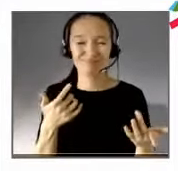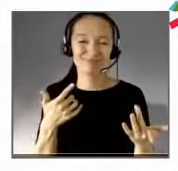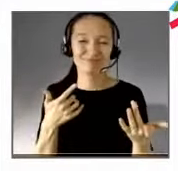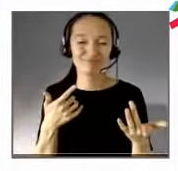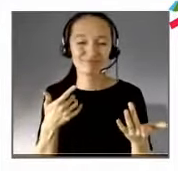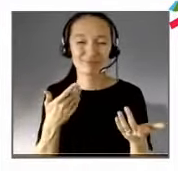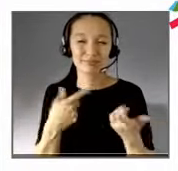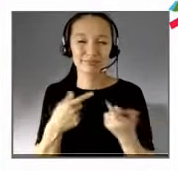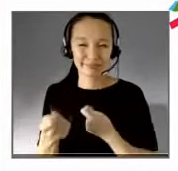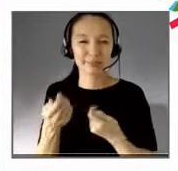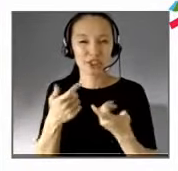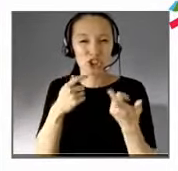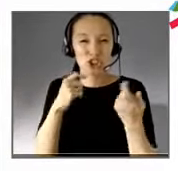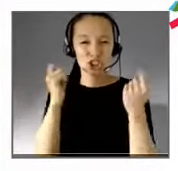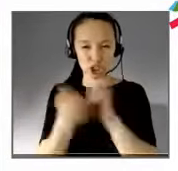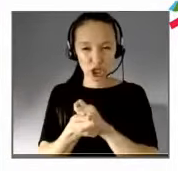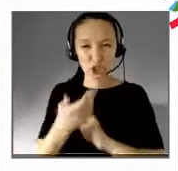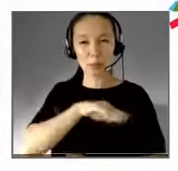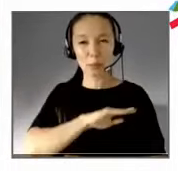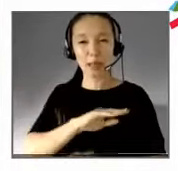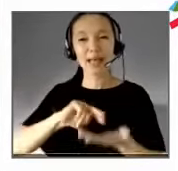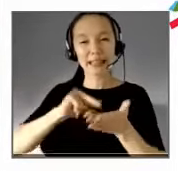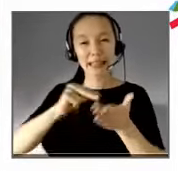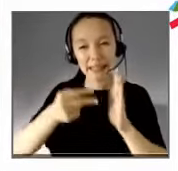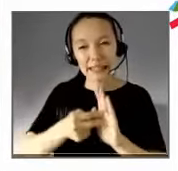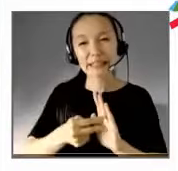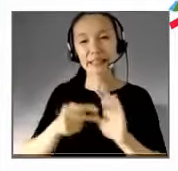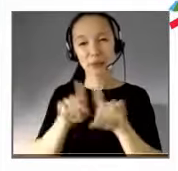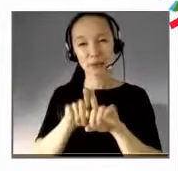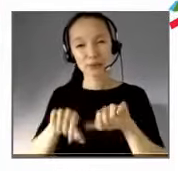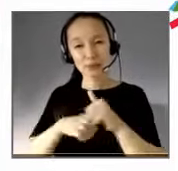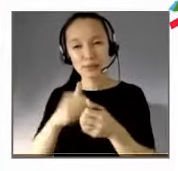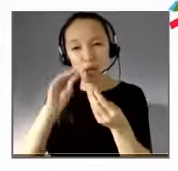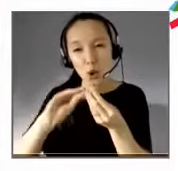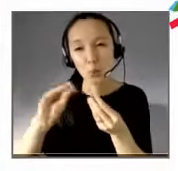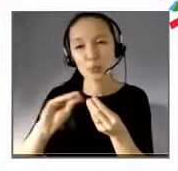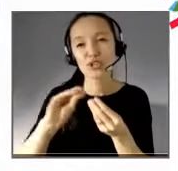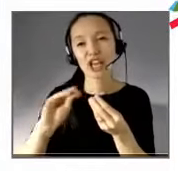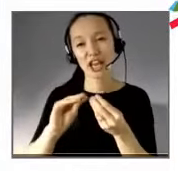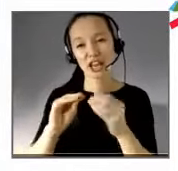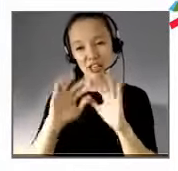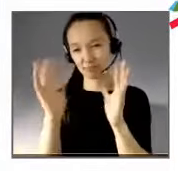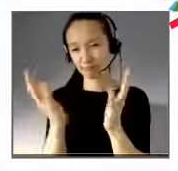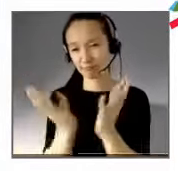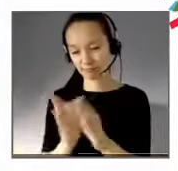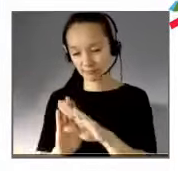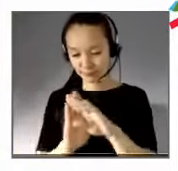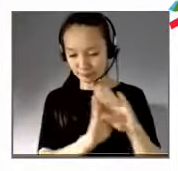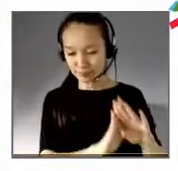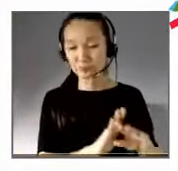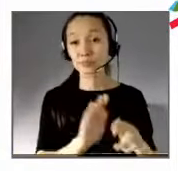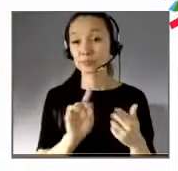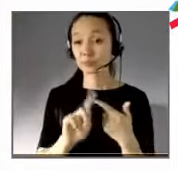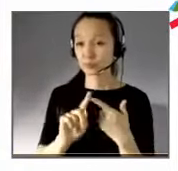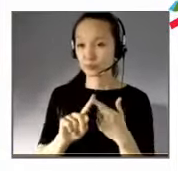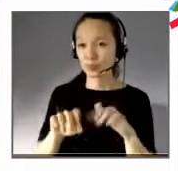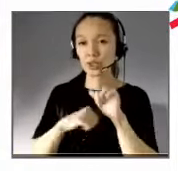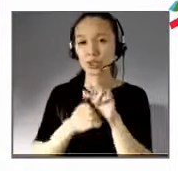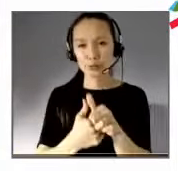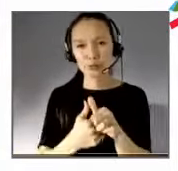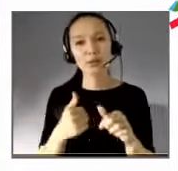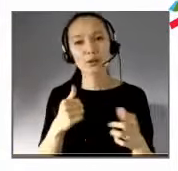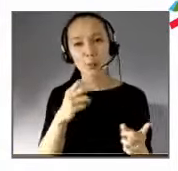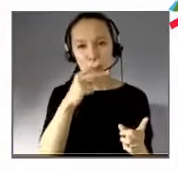rapport aux techniques et aux objets. Et puis l'autre volet, c'est dans le rapport inter-humain. Et là,